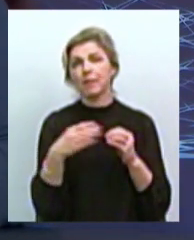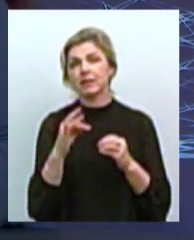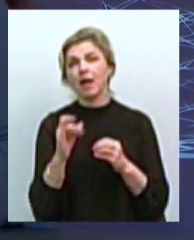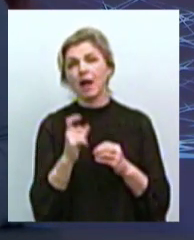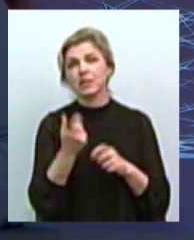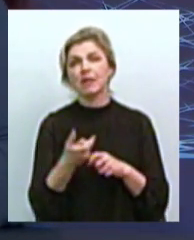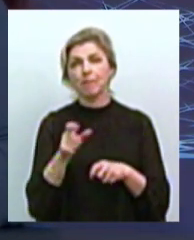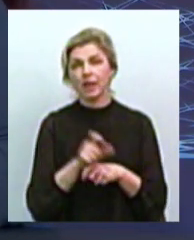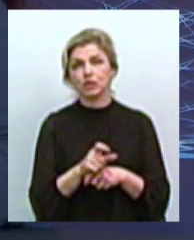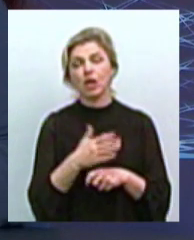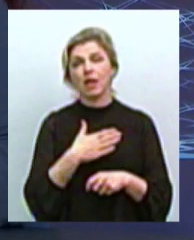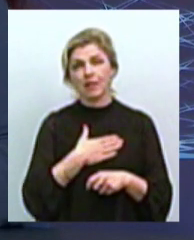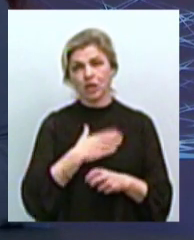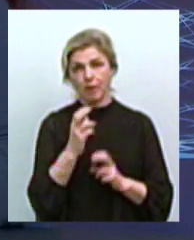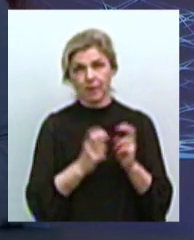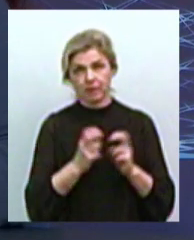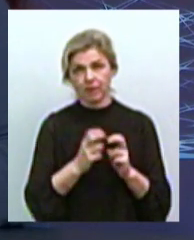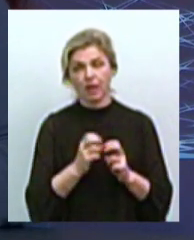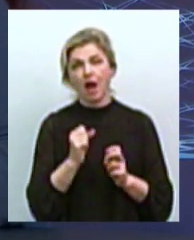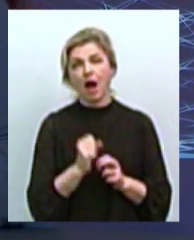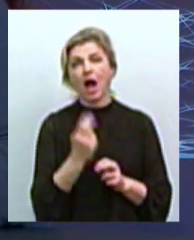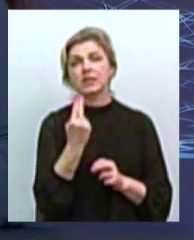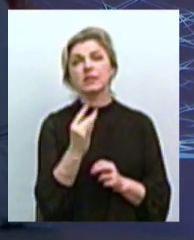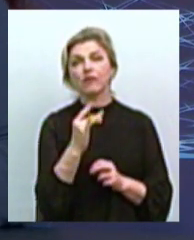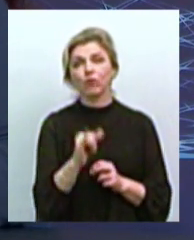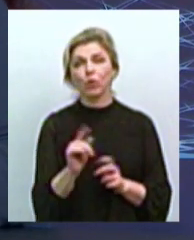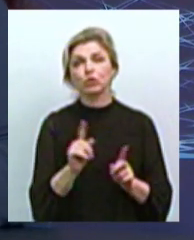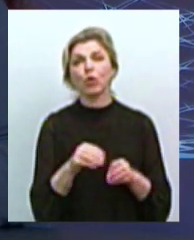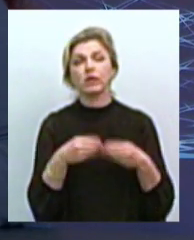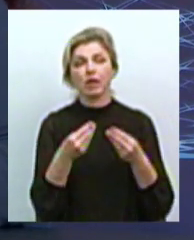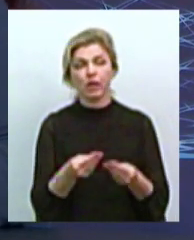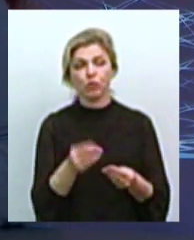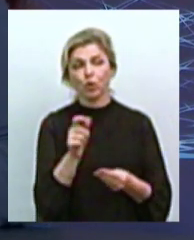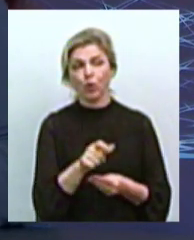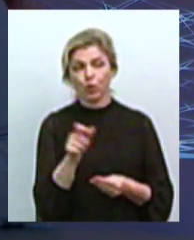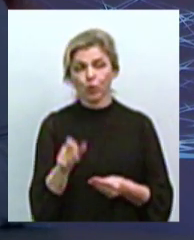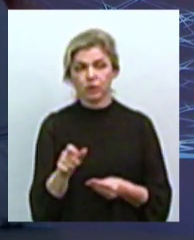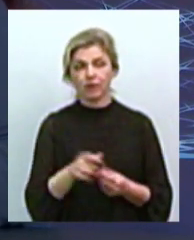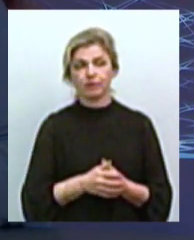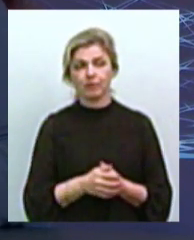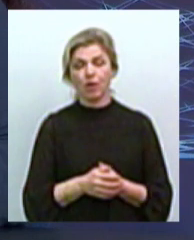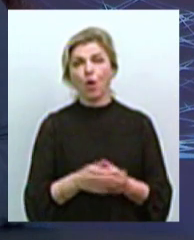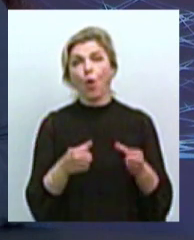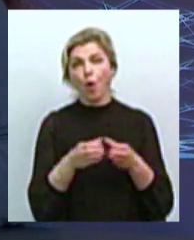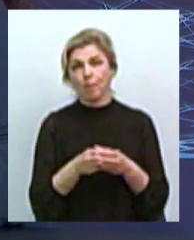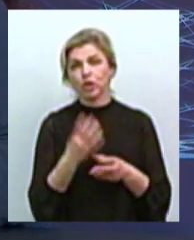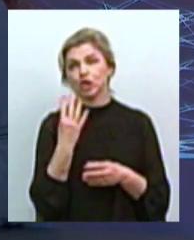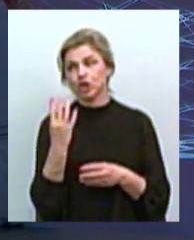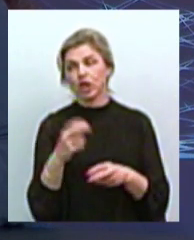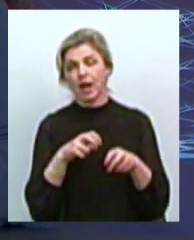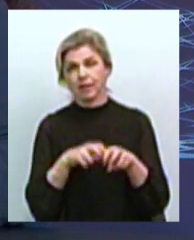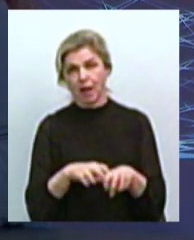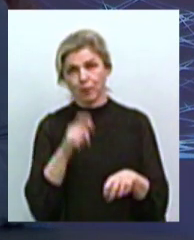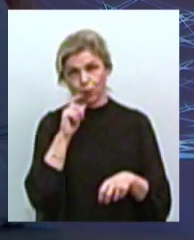можливості нашого профільного підприємства. Але при цьому цифру, яку дають люди з команди ТОВ4ЛАПУ Україна,